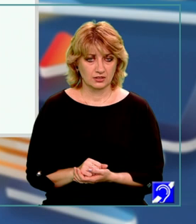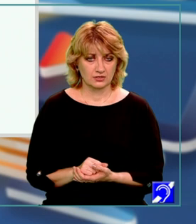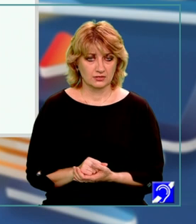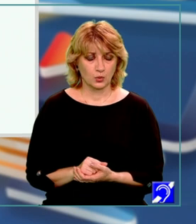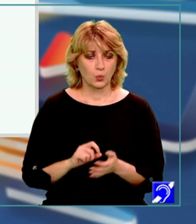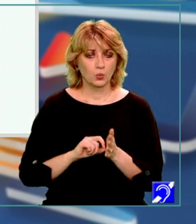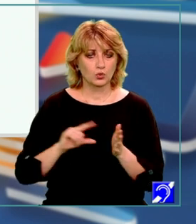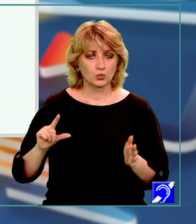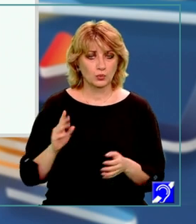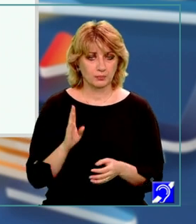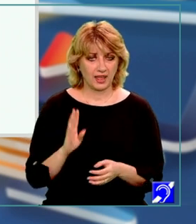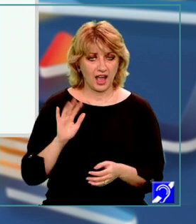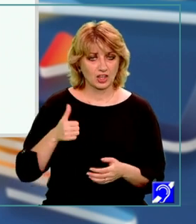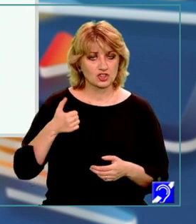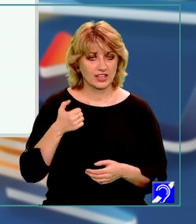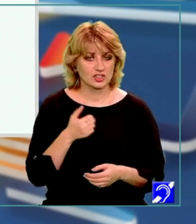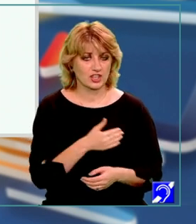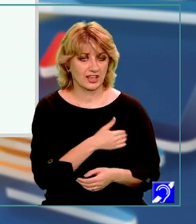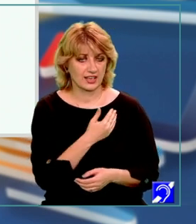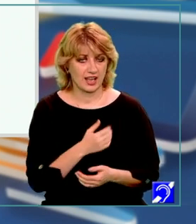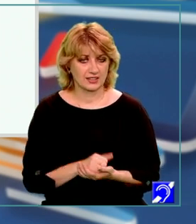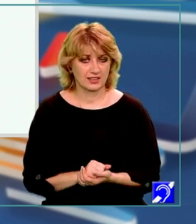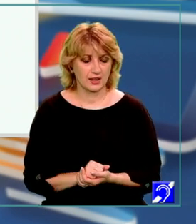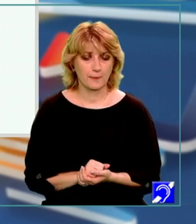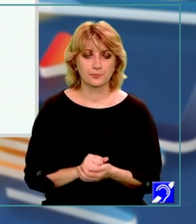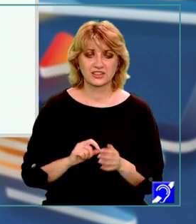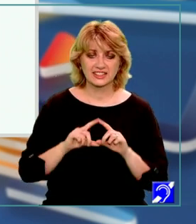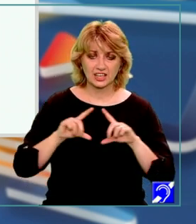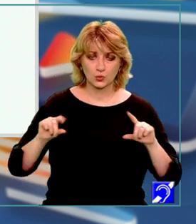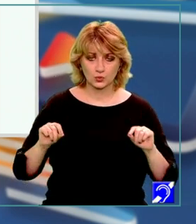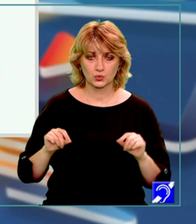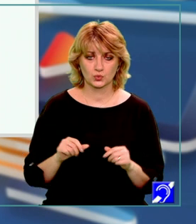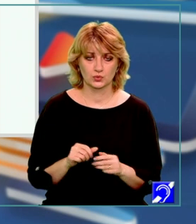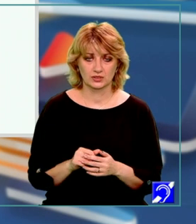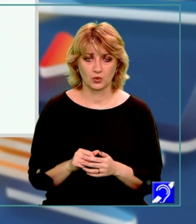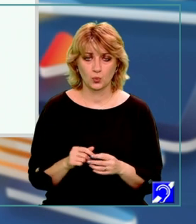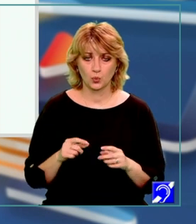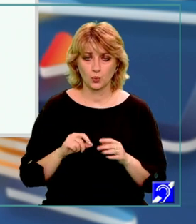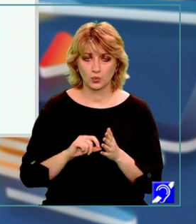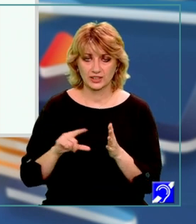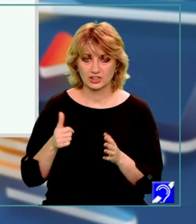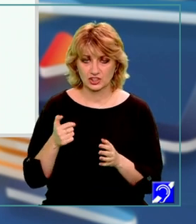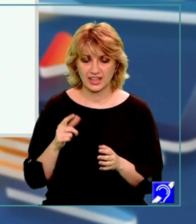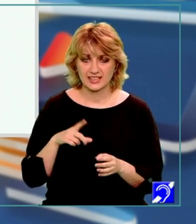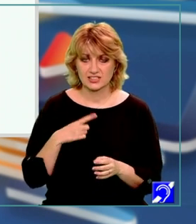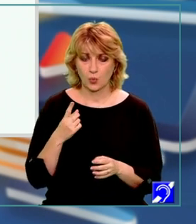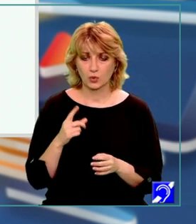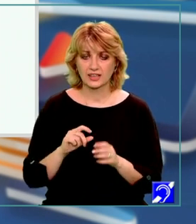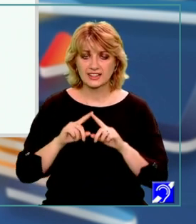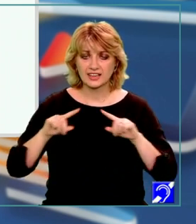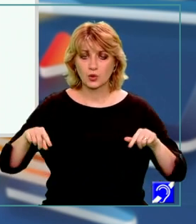Unghiul B are 60 de grade și atunci triunghiul isoscel cu un unghi de 60 de grade este un triunghi echilateral.